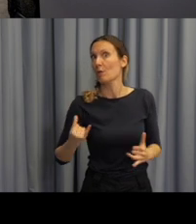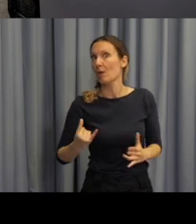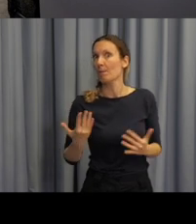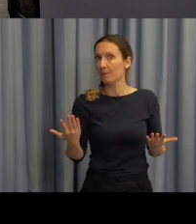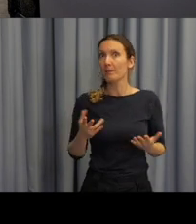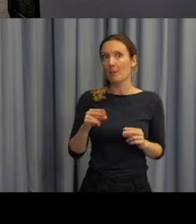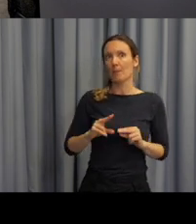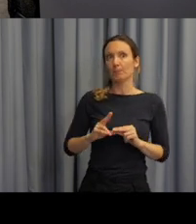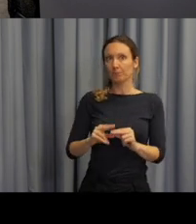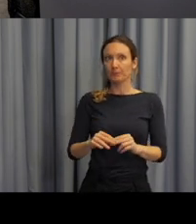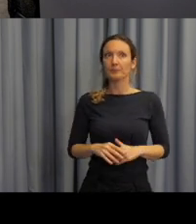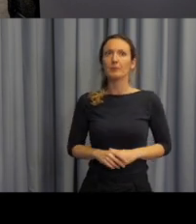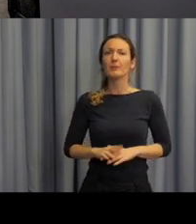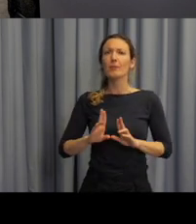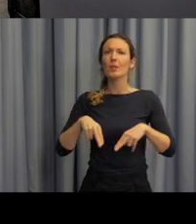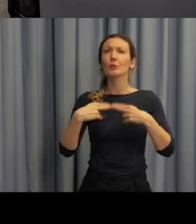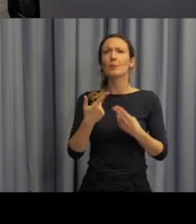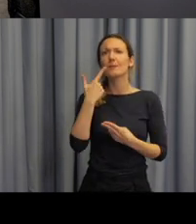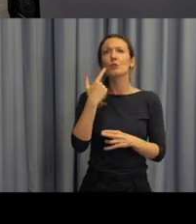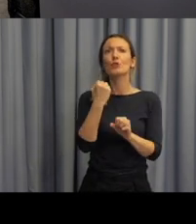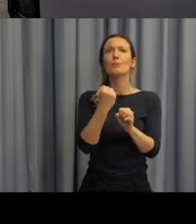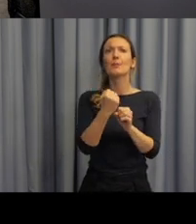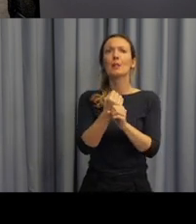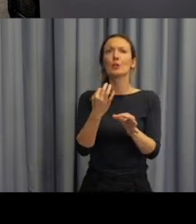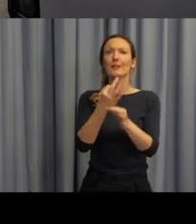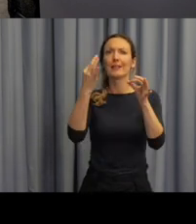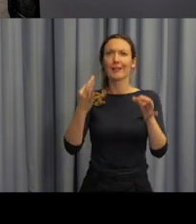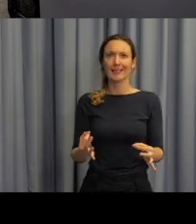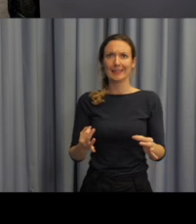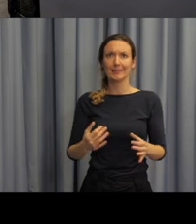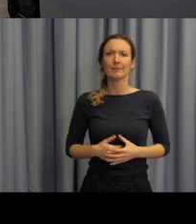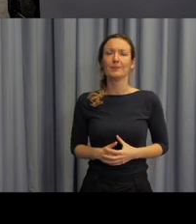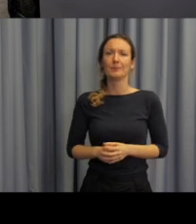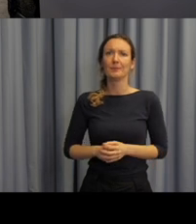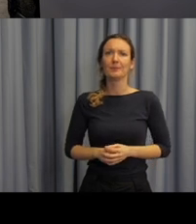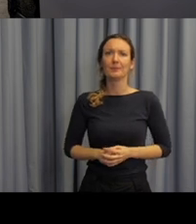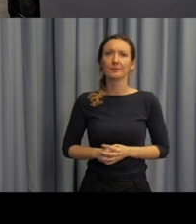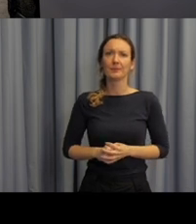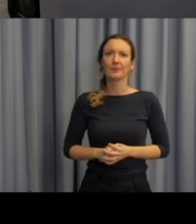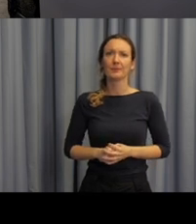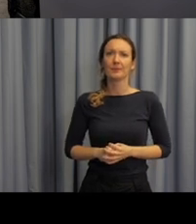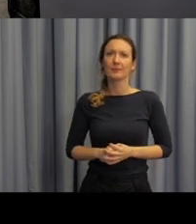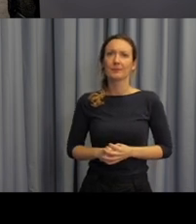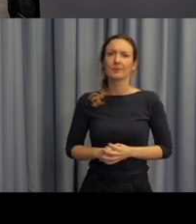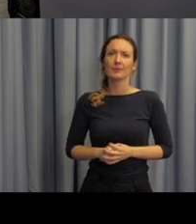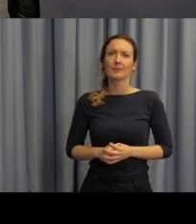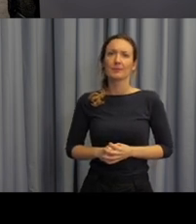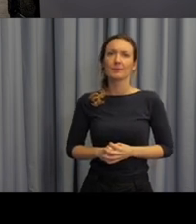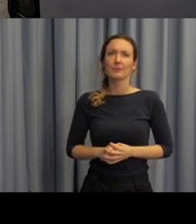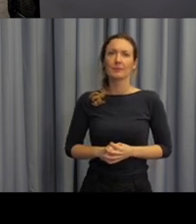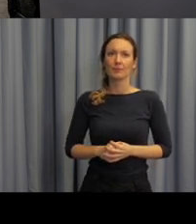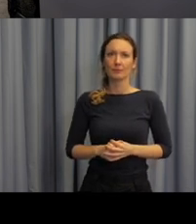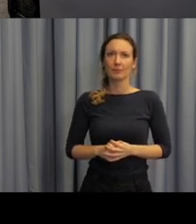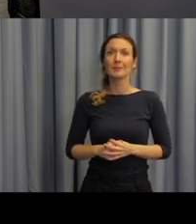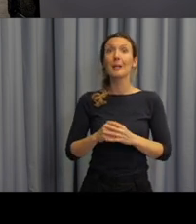prezentaci pracovních listů, jejichž tvorba předcházela tvorbě pracovních listů zaměřených